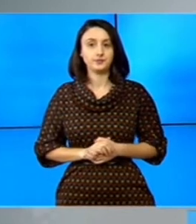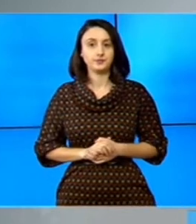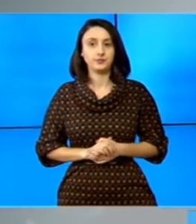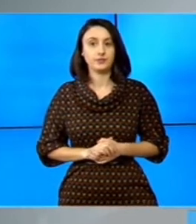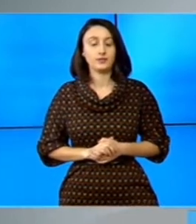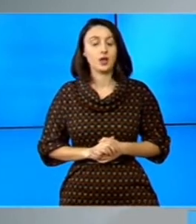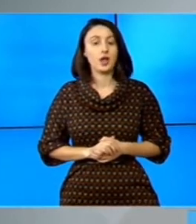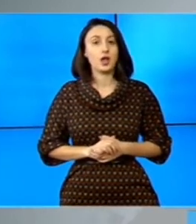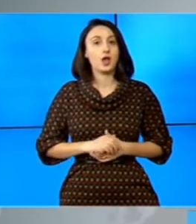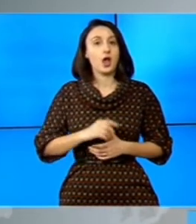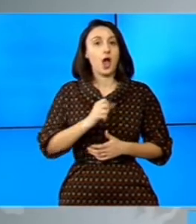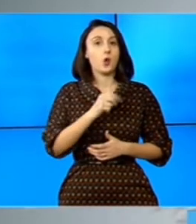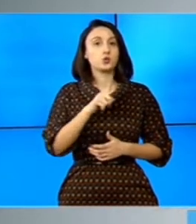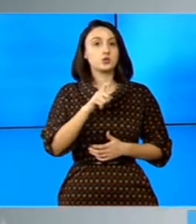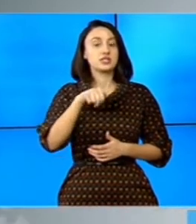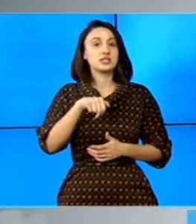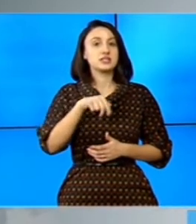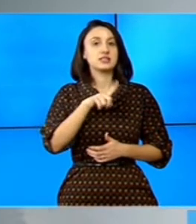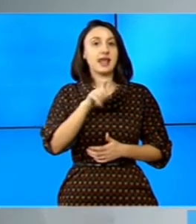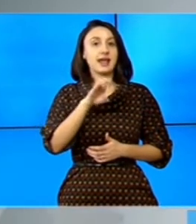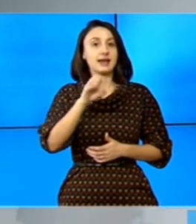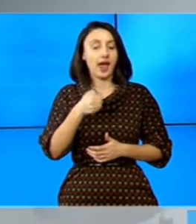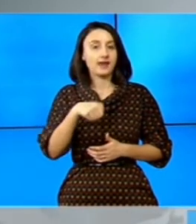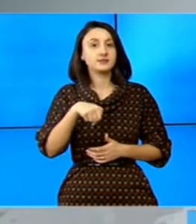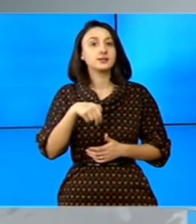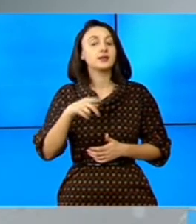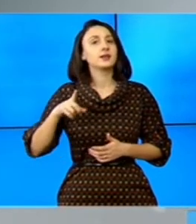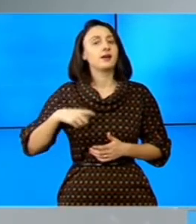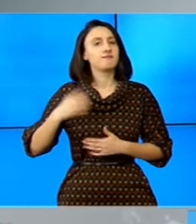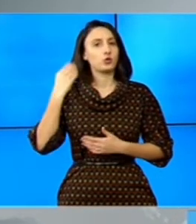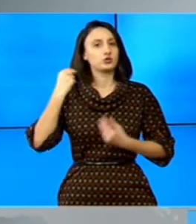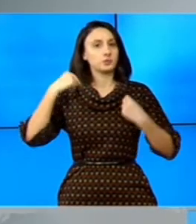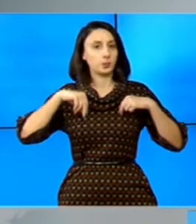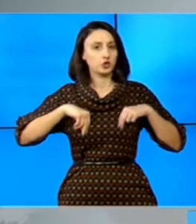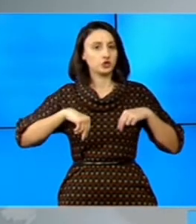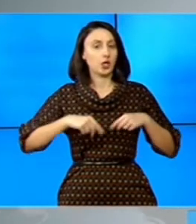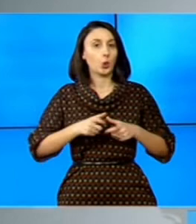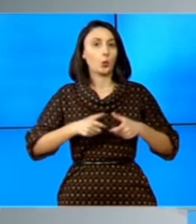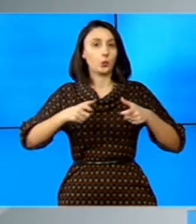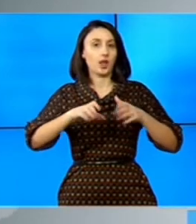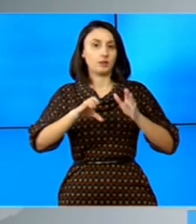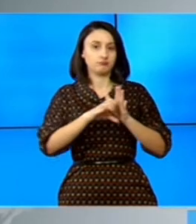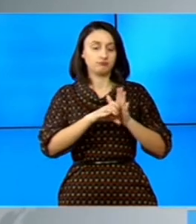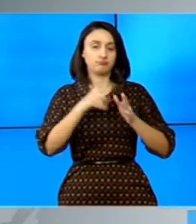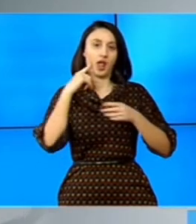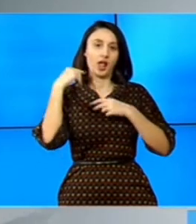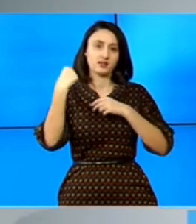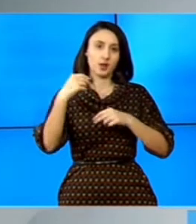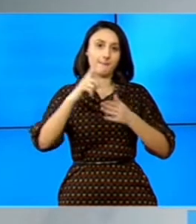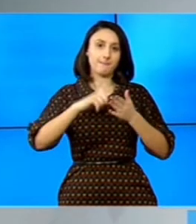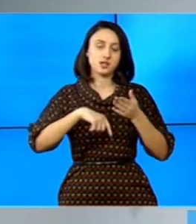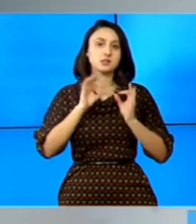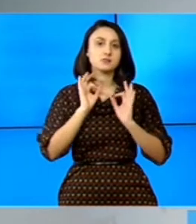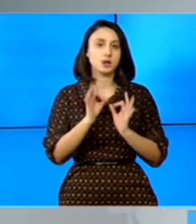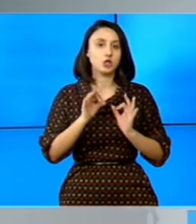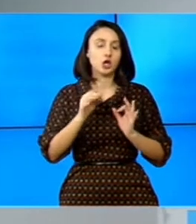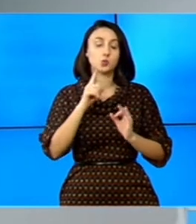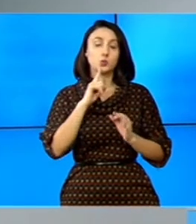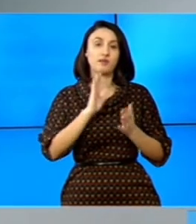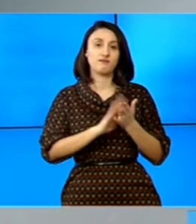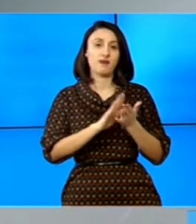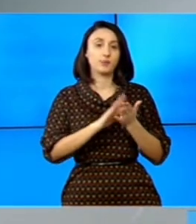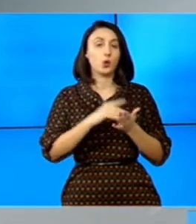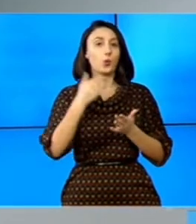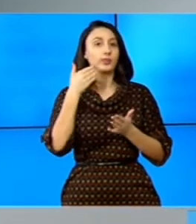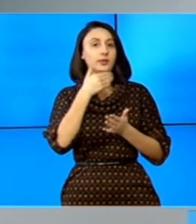Augustin Zegran, fostul președinte al Curții Constituționale, a explicat că pensiile speciale ale deputaților și senatorilor sunt de fapt o